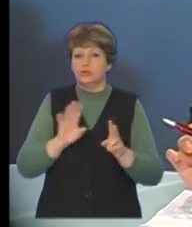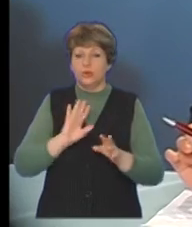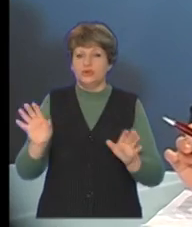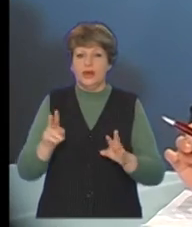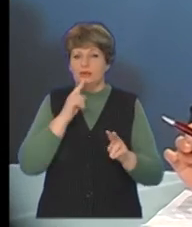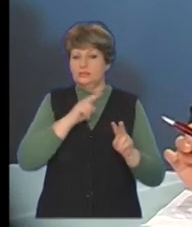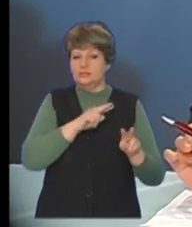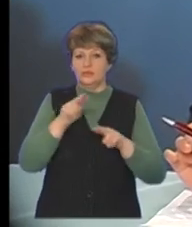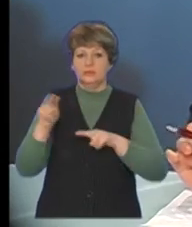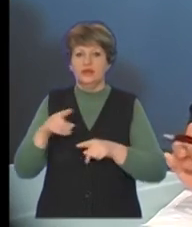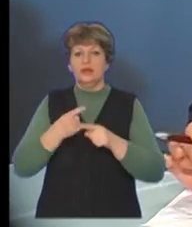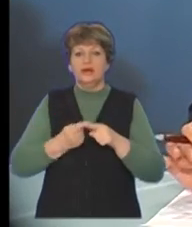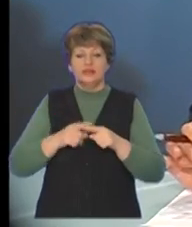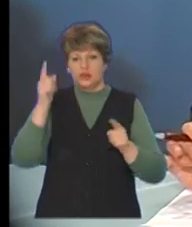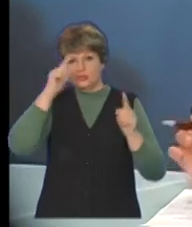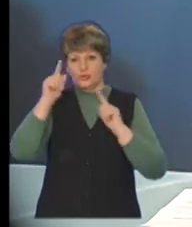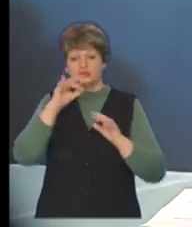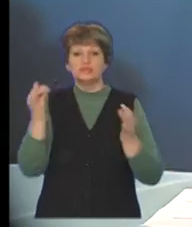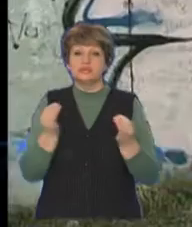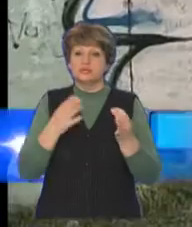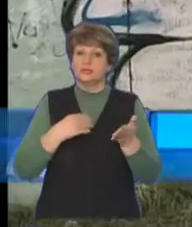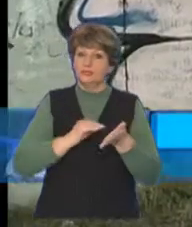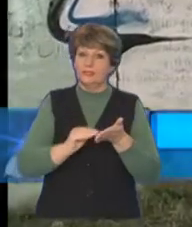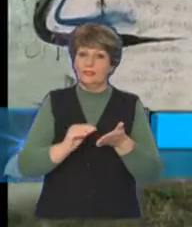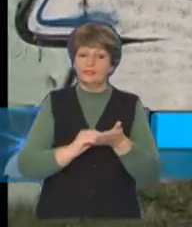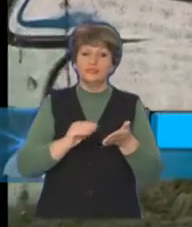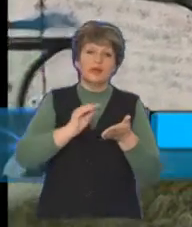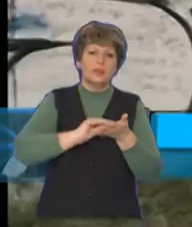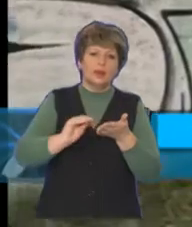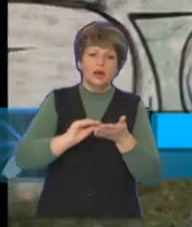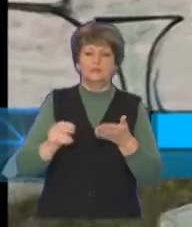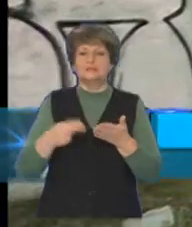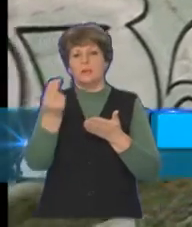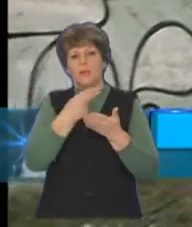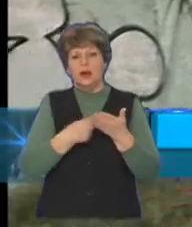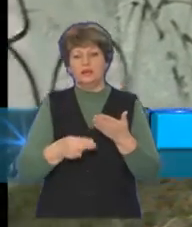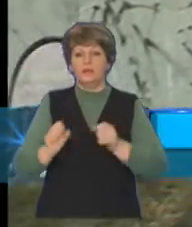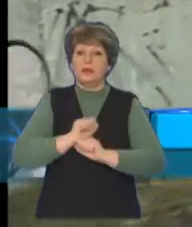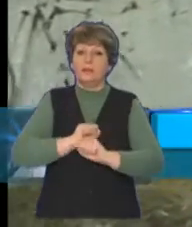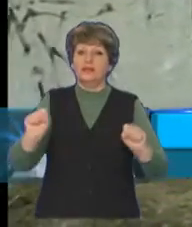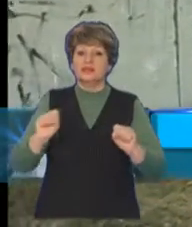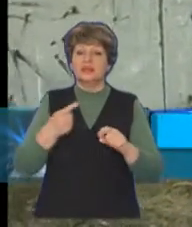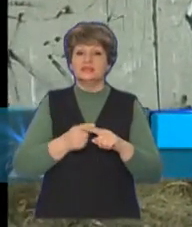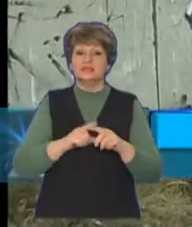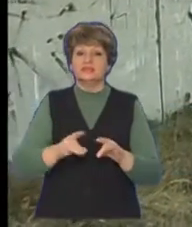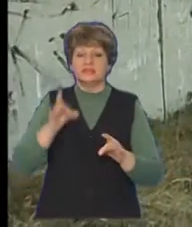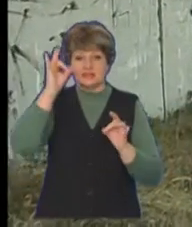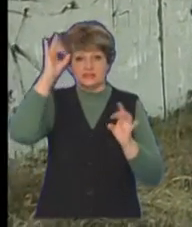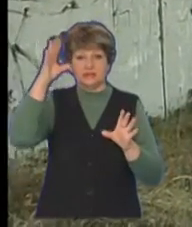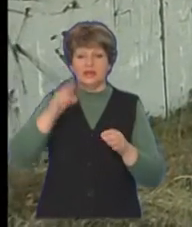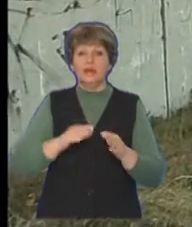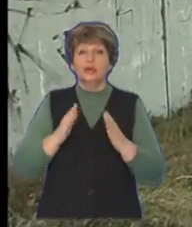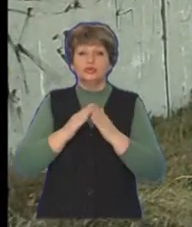незаконною творчістю, цікавились мої колеги. Написи, малюнки та патріотичні символи будинків у